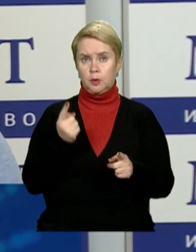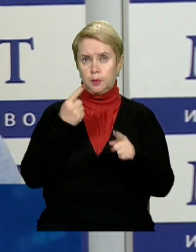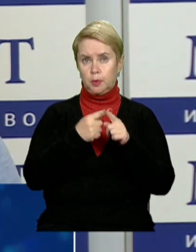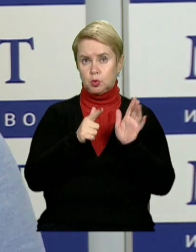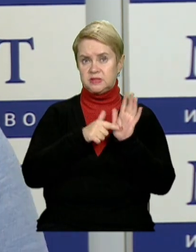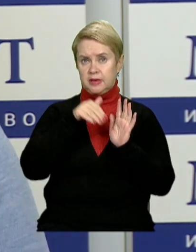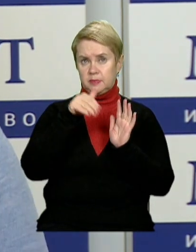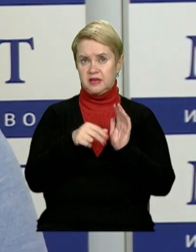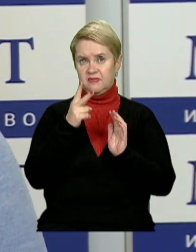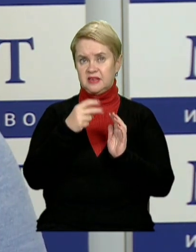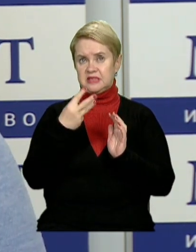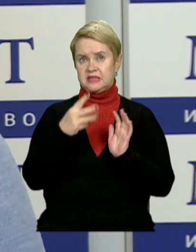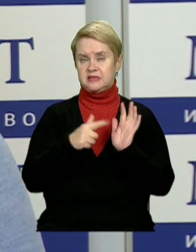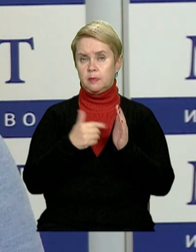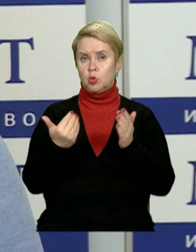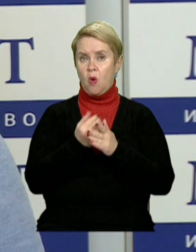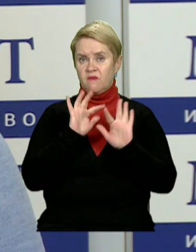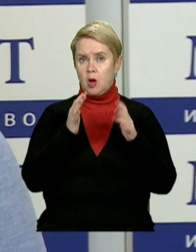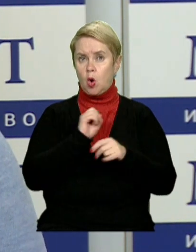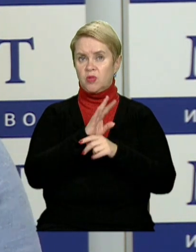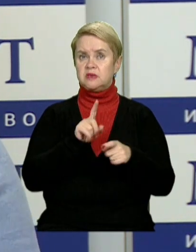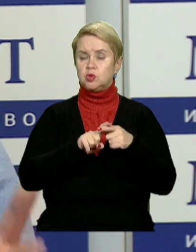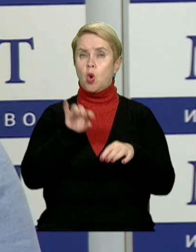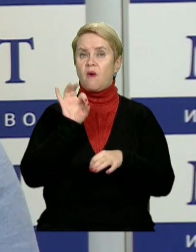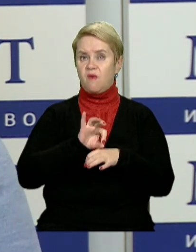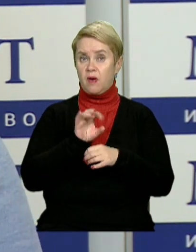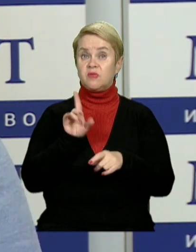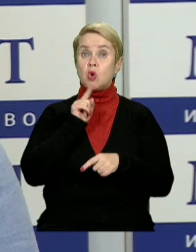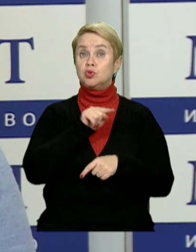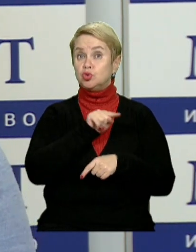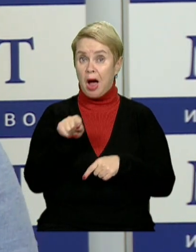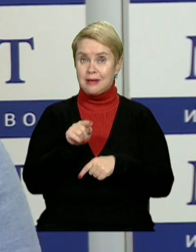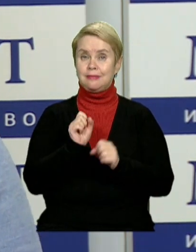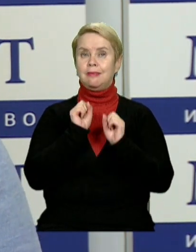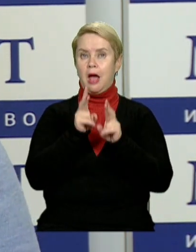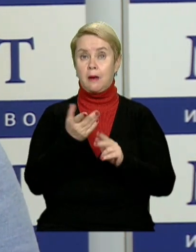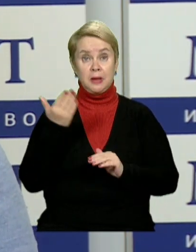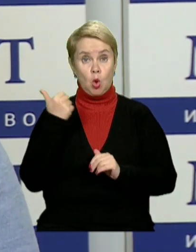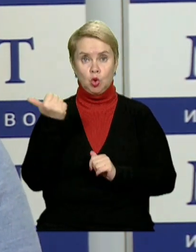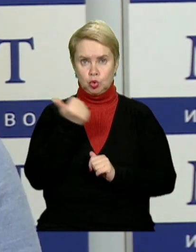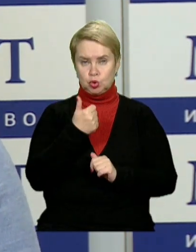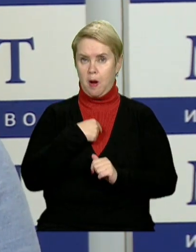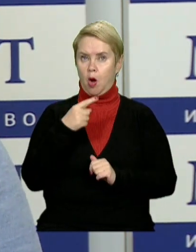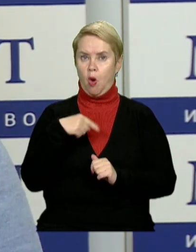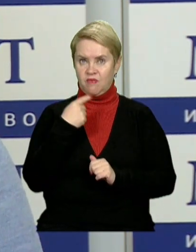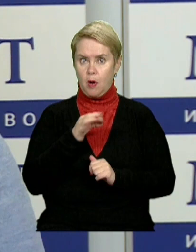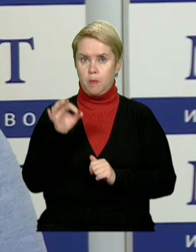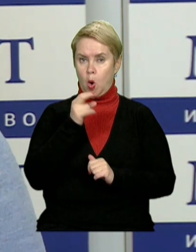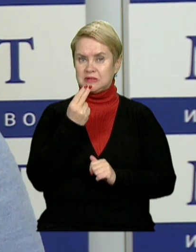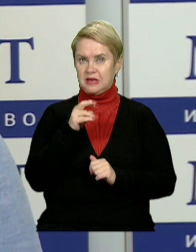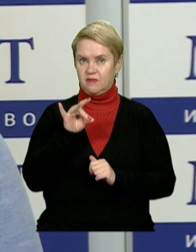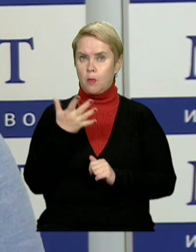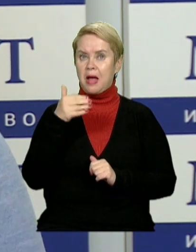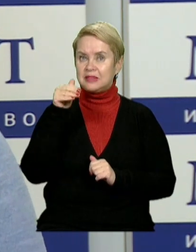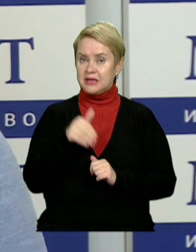7237 нових випадків коронавірусної хвороби. В той час, як минулого тижня ми говорили про цифру